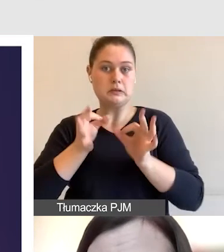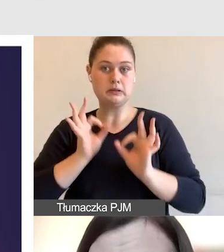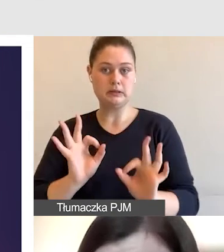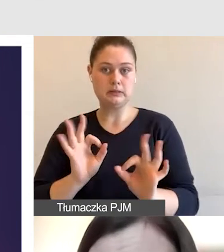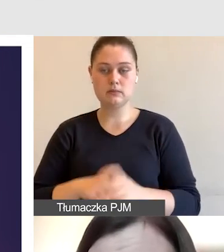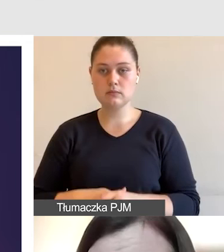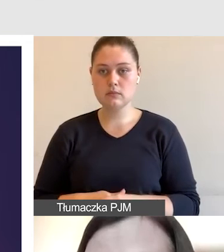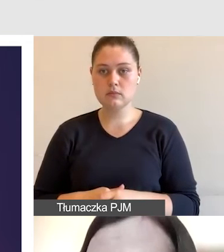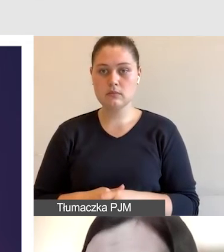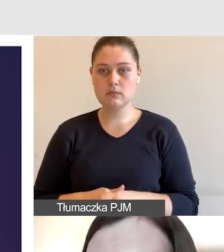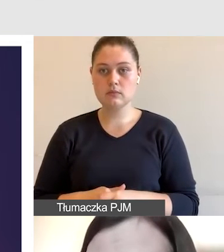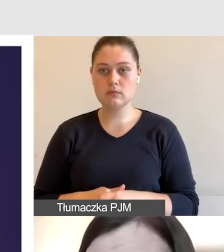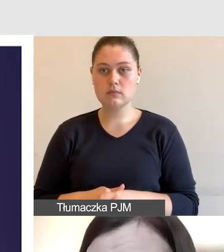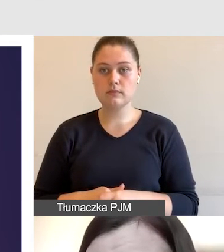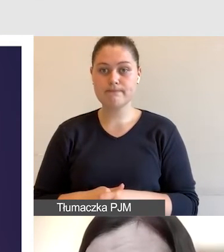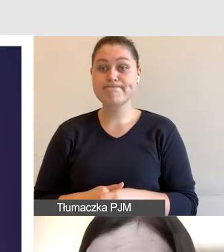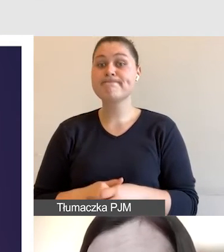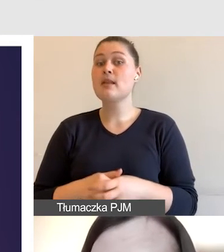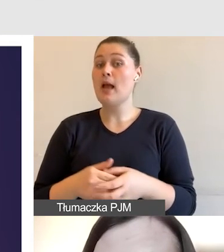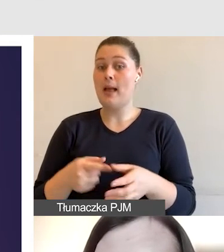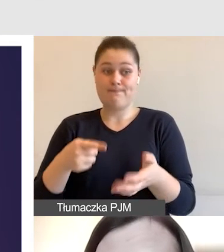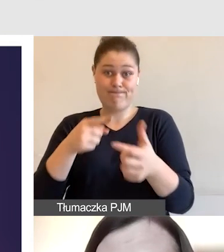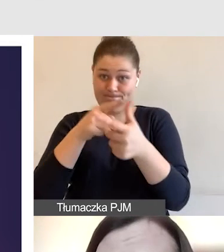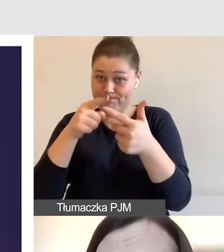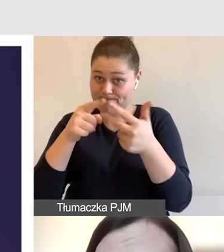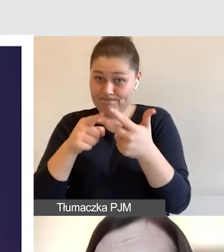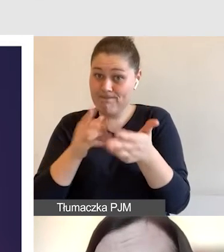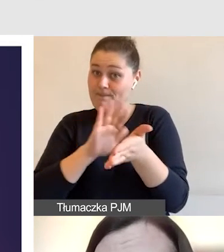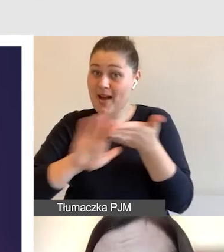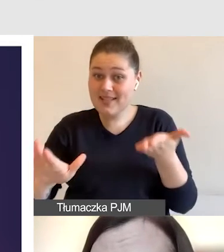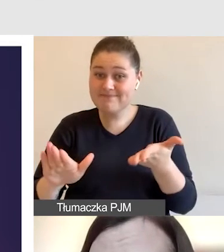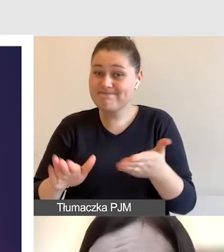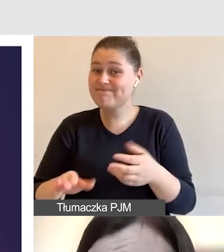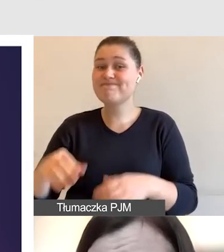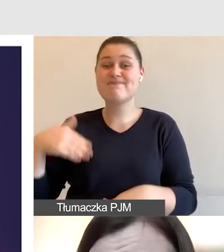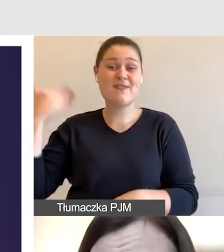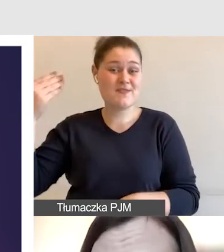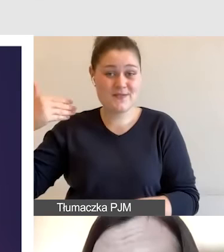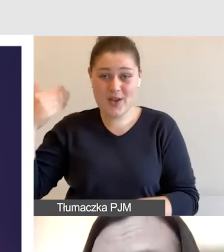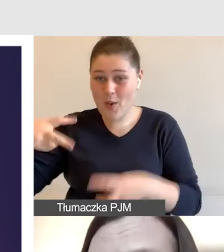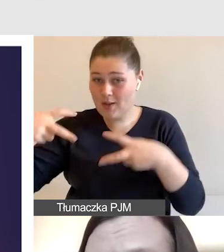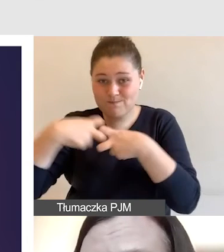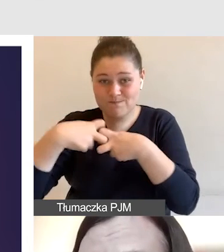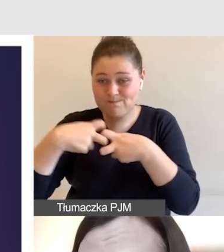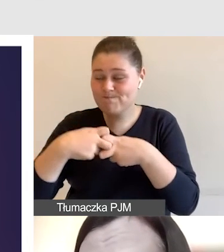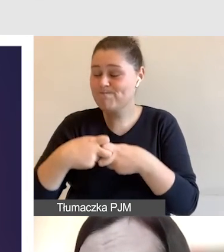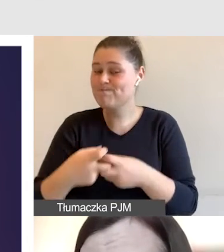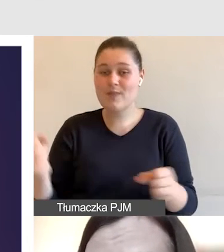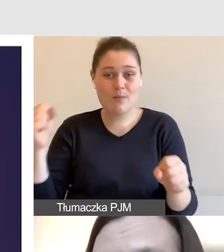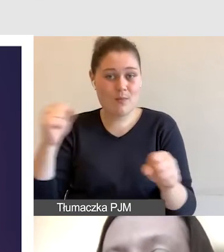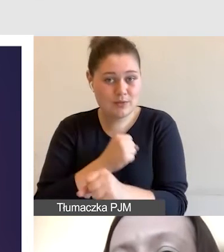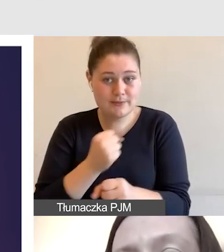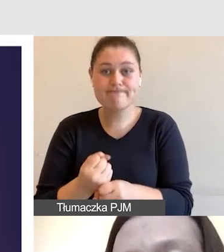przeprowadzić wykładu online. I to są rzeczy, które musimy sprawdzić wcześniej, sprawdzić działanie naszej